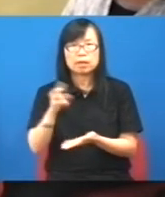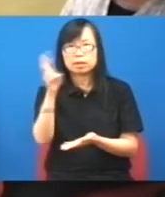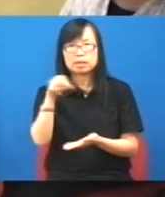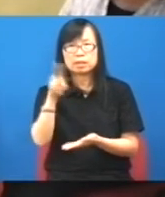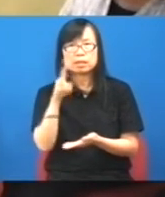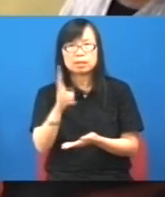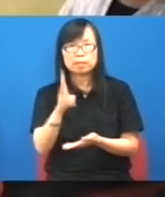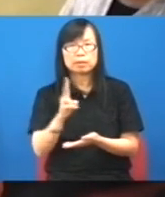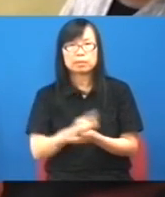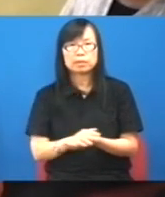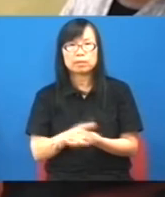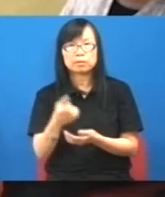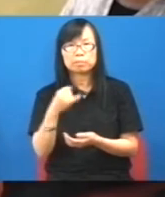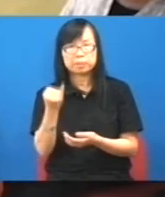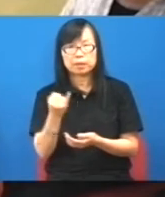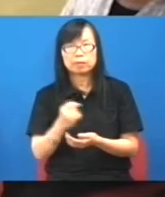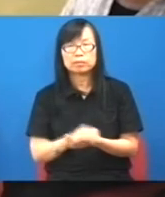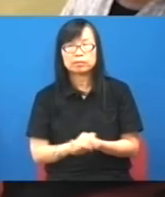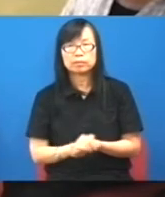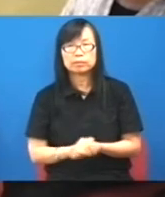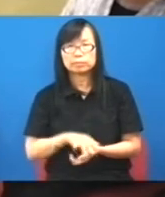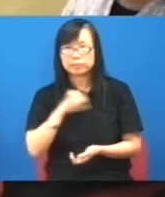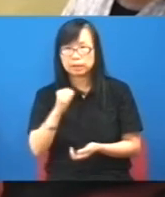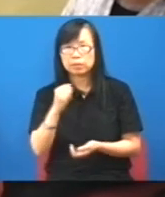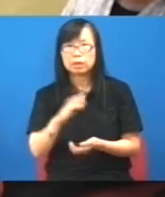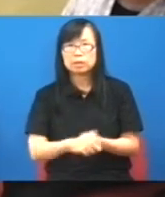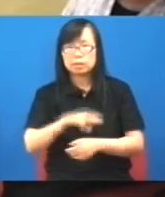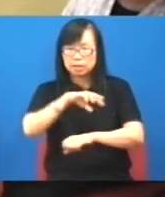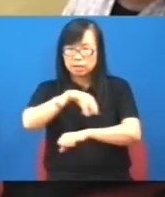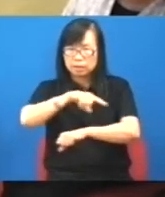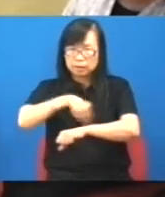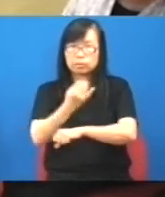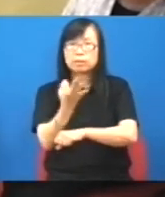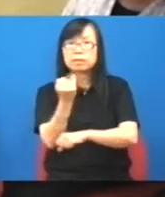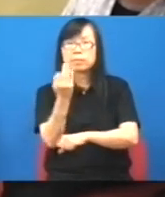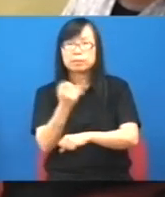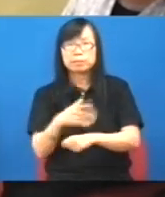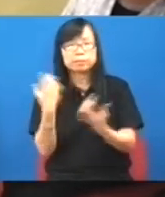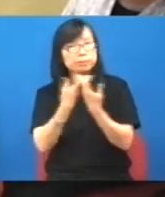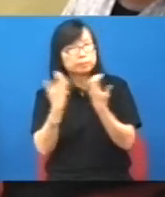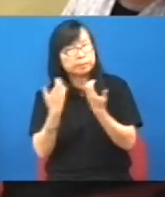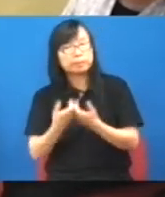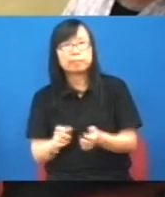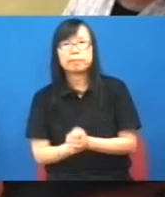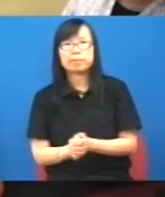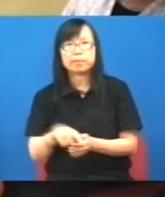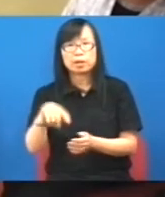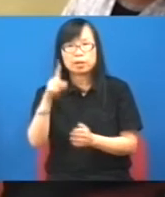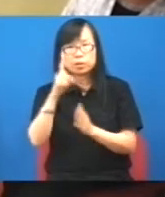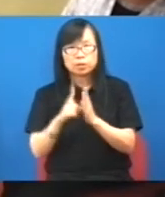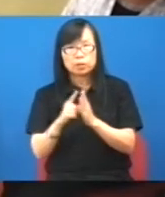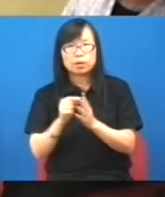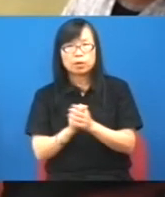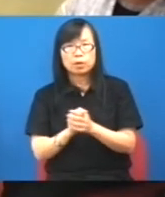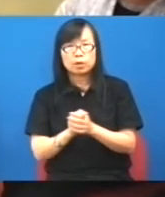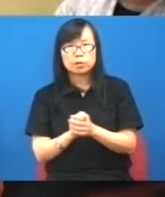足夠是啊如果30元一個小時這樣算最低工資就是你做8